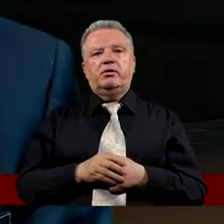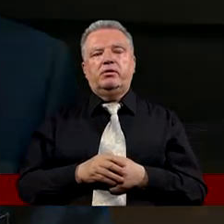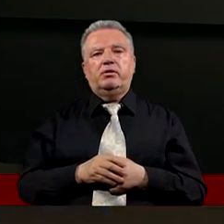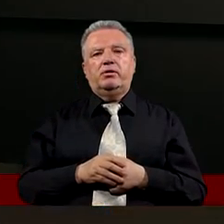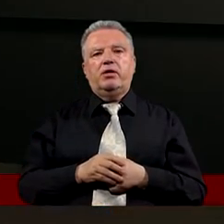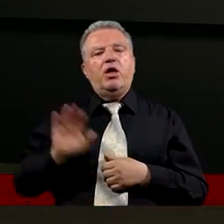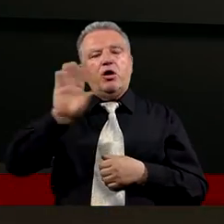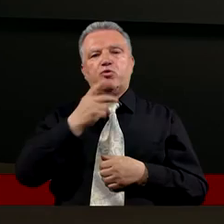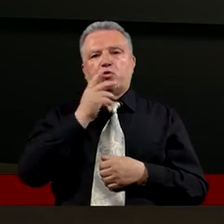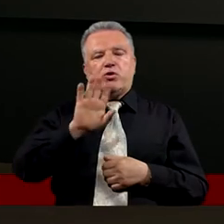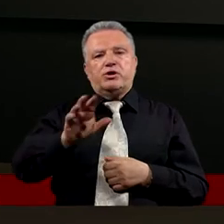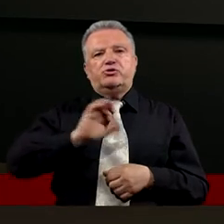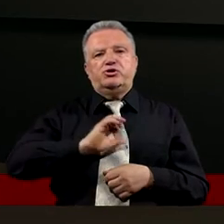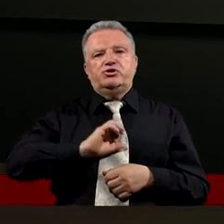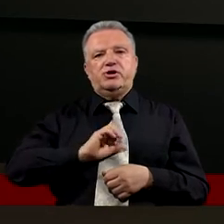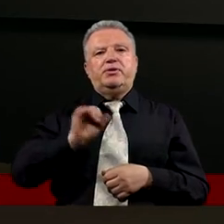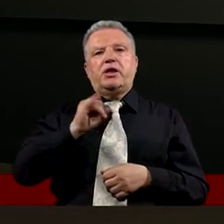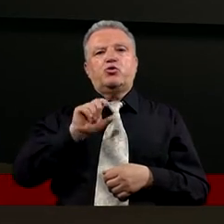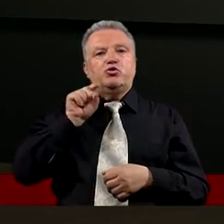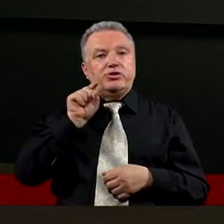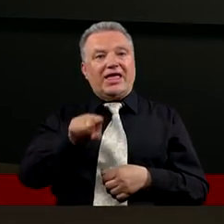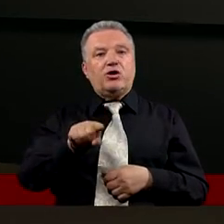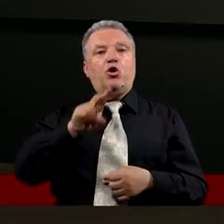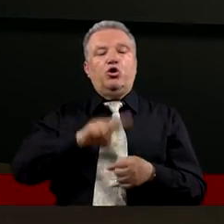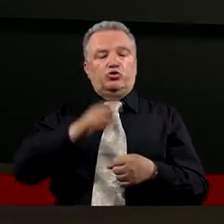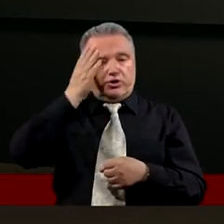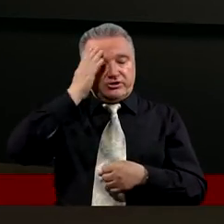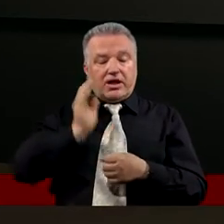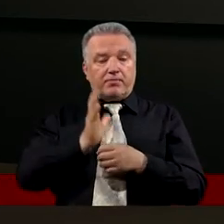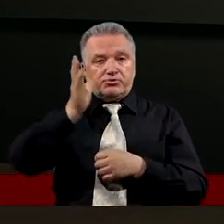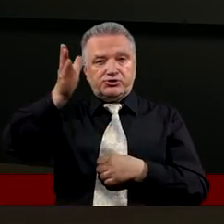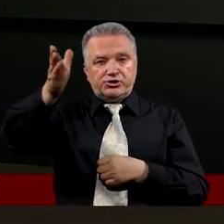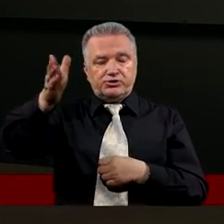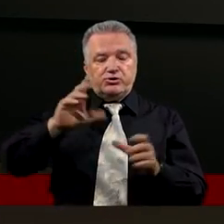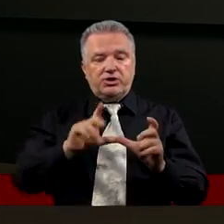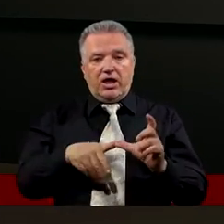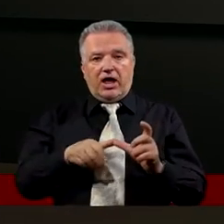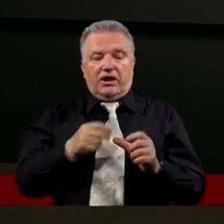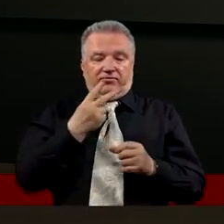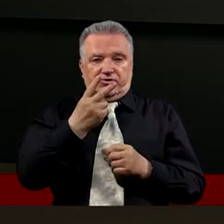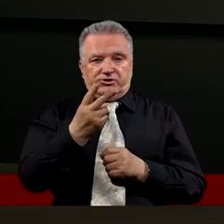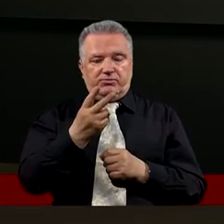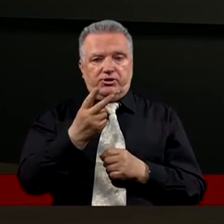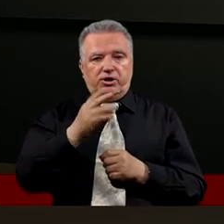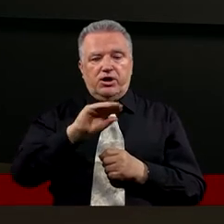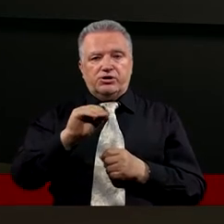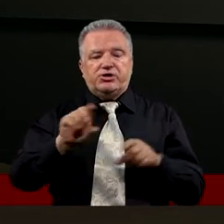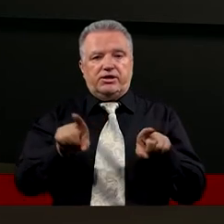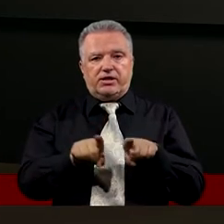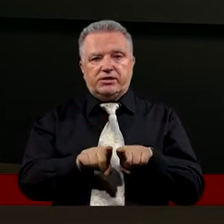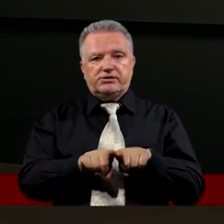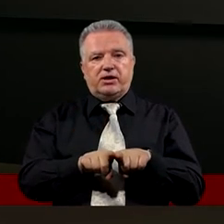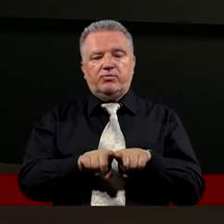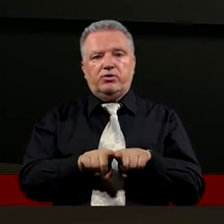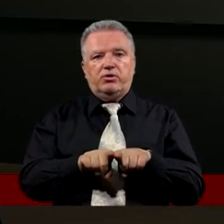Tak. Bóg pokazuje tutaj siebie jako tego, który zna przyszłość, ale niewątpliwie patrząc na te słowa widzimy, że